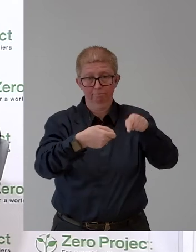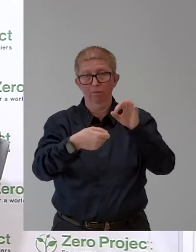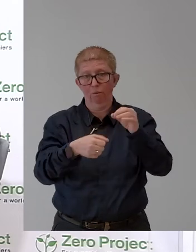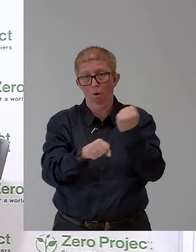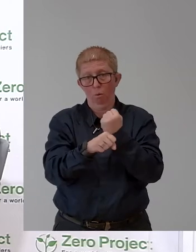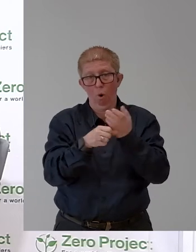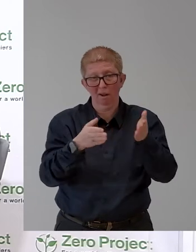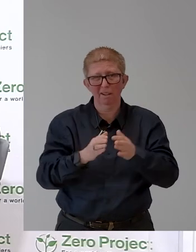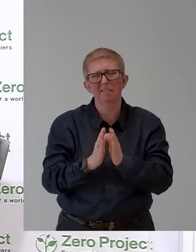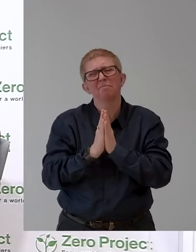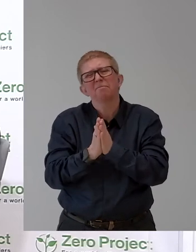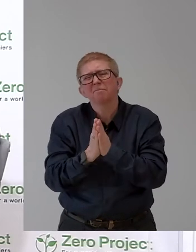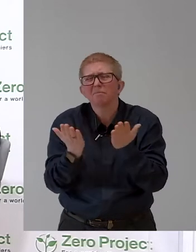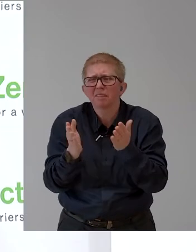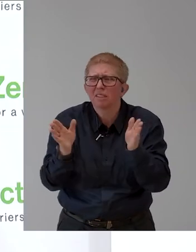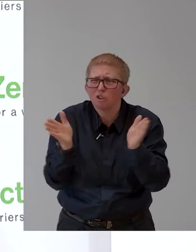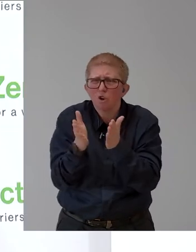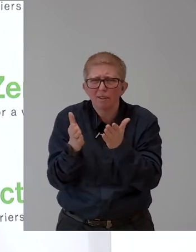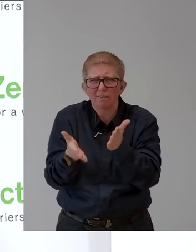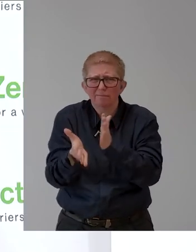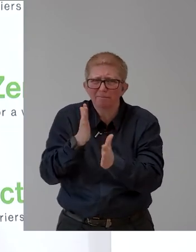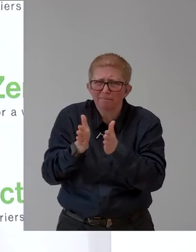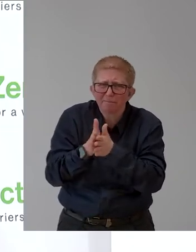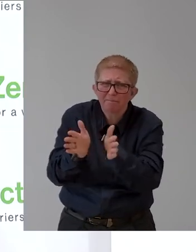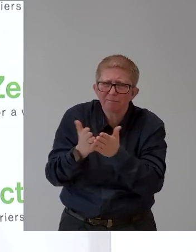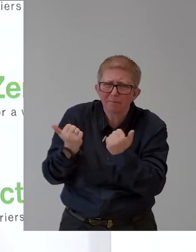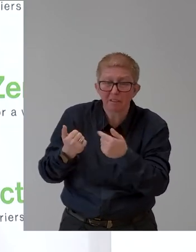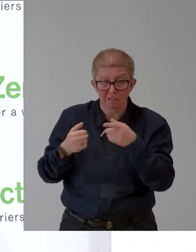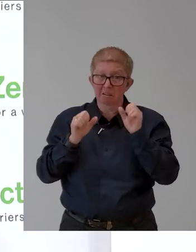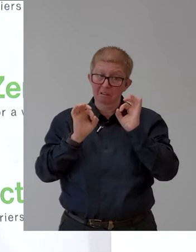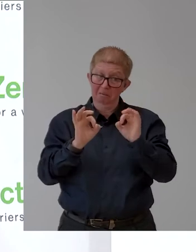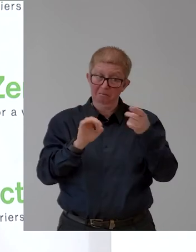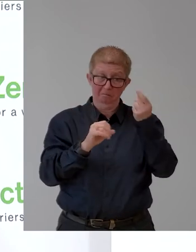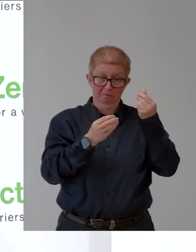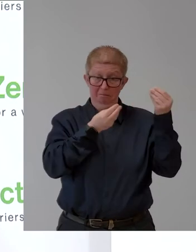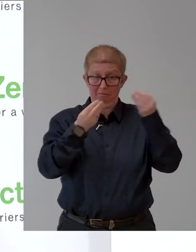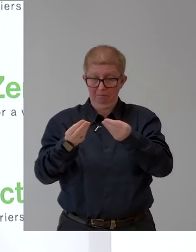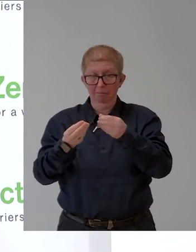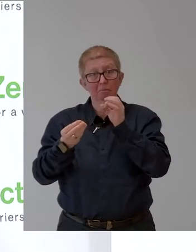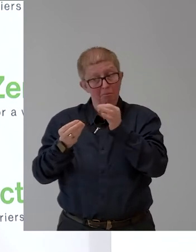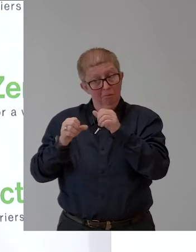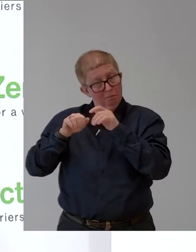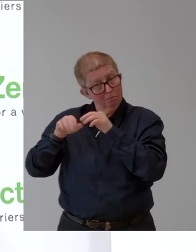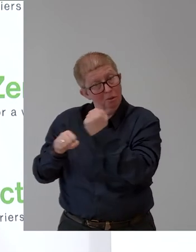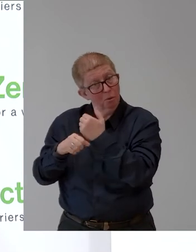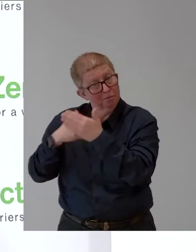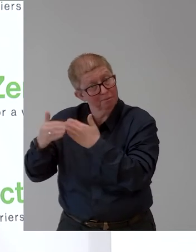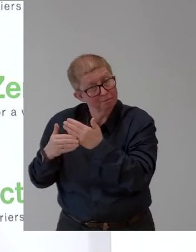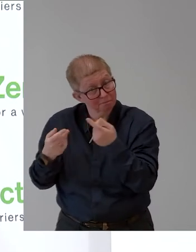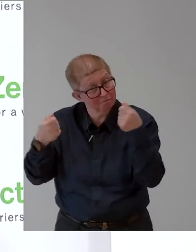das, was es bewirken soll? In der kurzen Seite, wir noch haben, diese 40 Millionen wurden